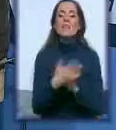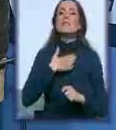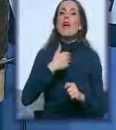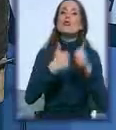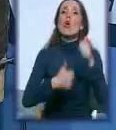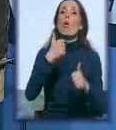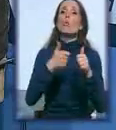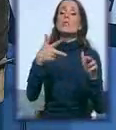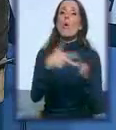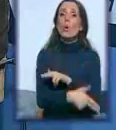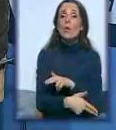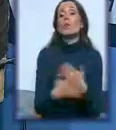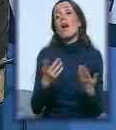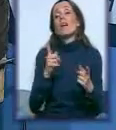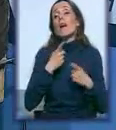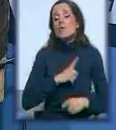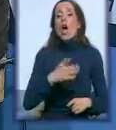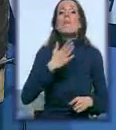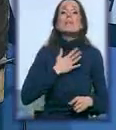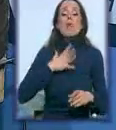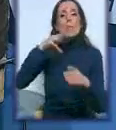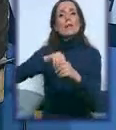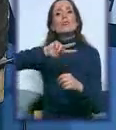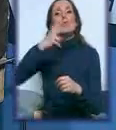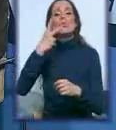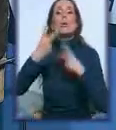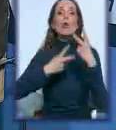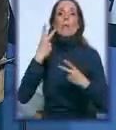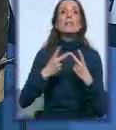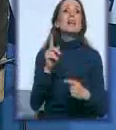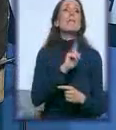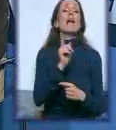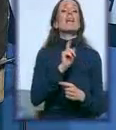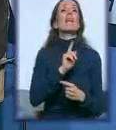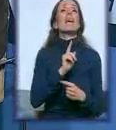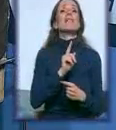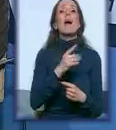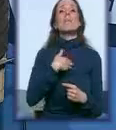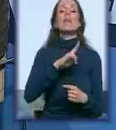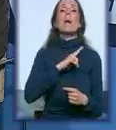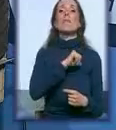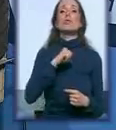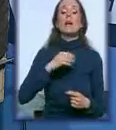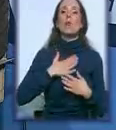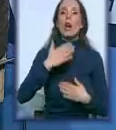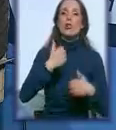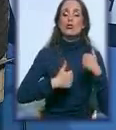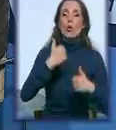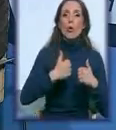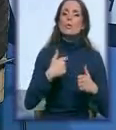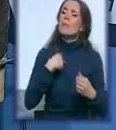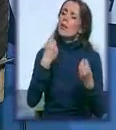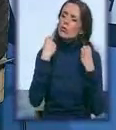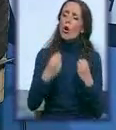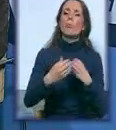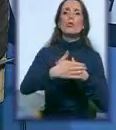ispoštovali smo organizacije. Mi smo prisutni u drugim komisijama. Nije to da sam imamo naš konkurs i ako nema brujo. Baš dobro, jako dobro sarađujemo sa